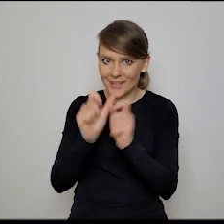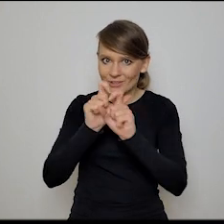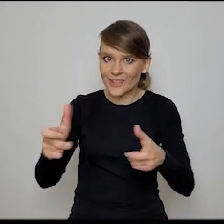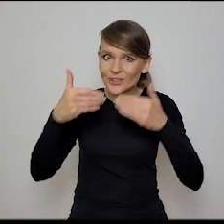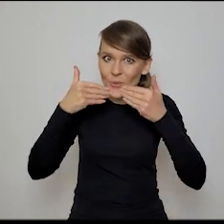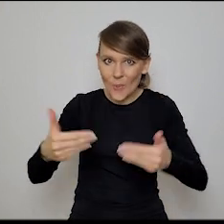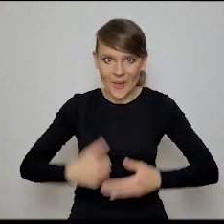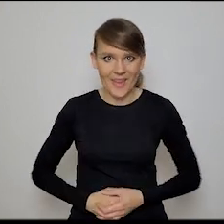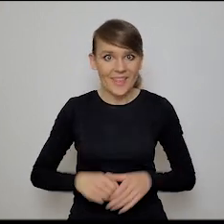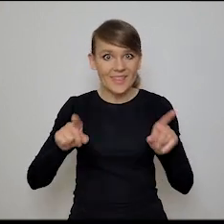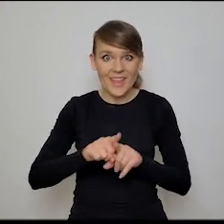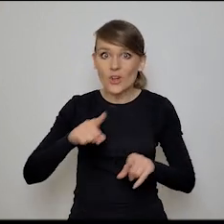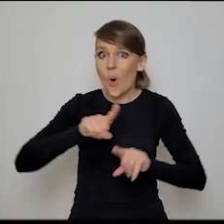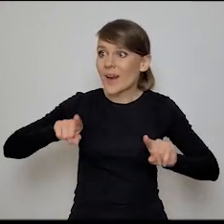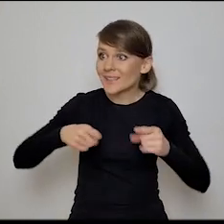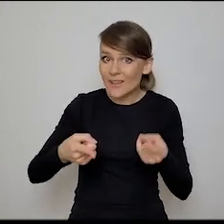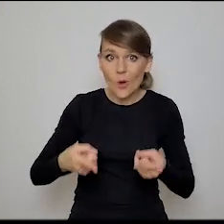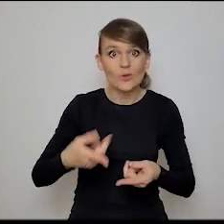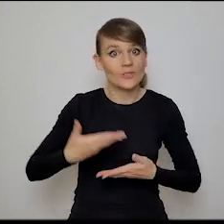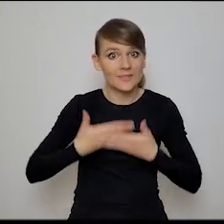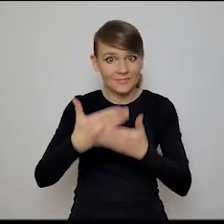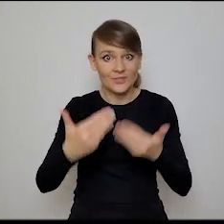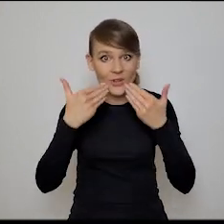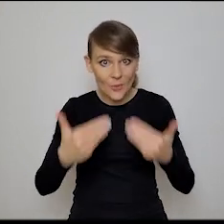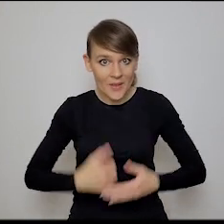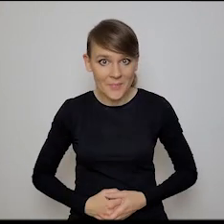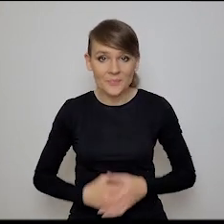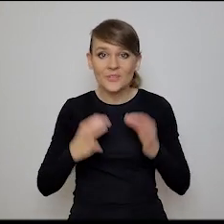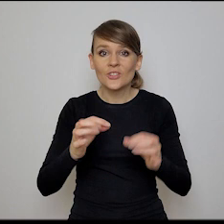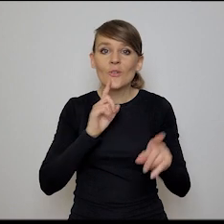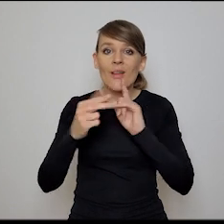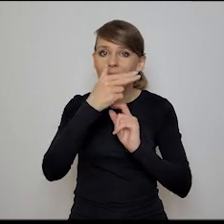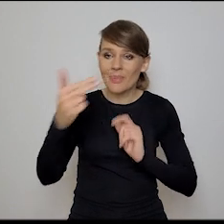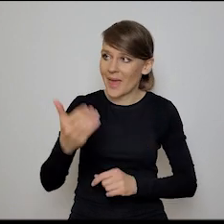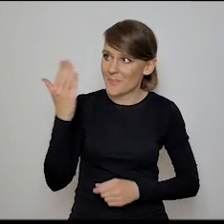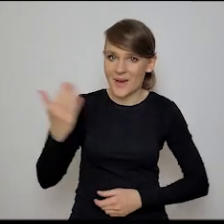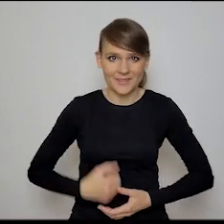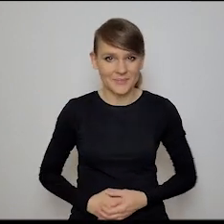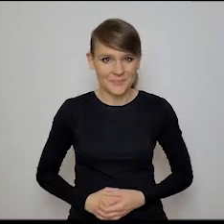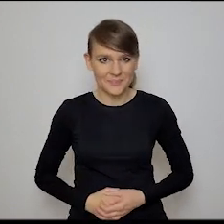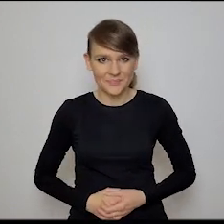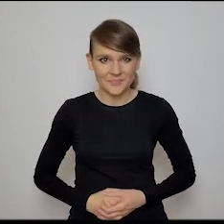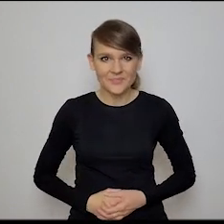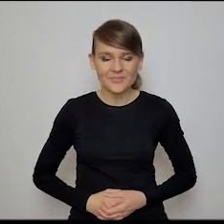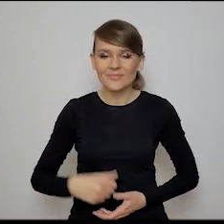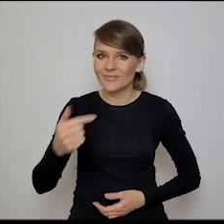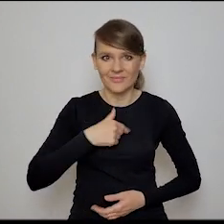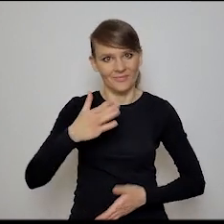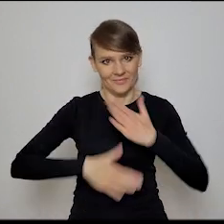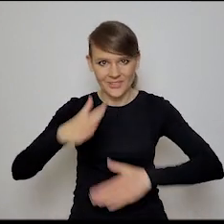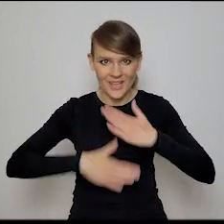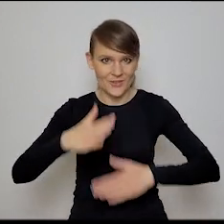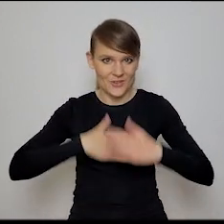zaproszenie organizatorom. porozmawiamy na ten temat. Strasznie się cieszyłem, jak